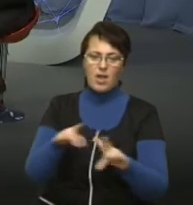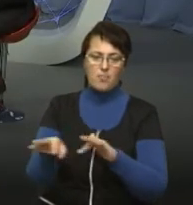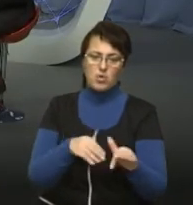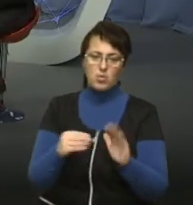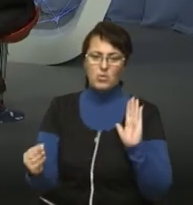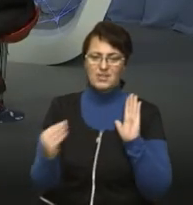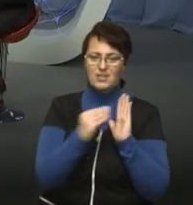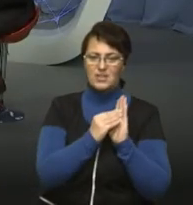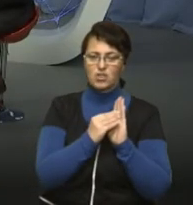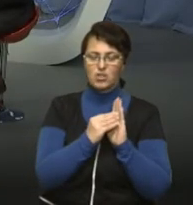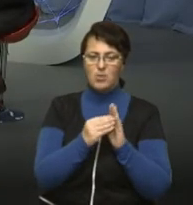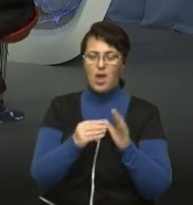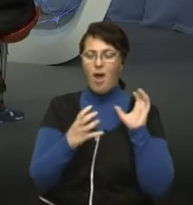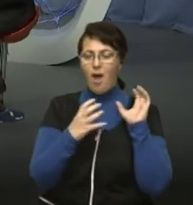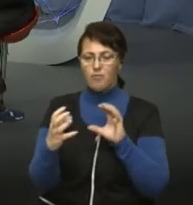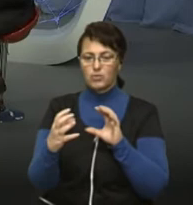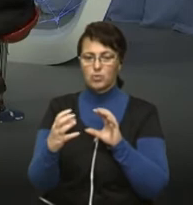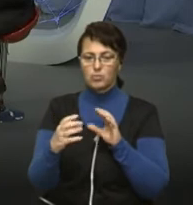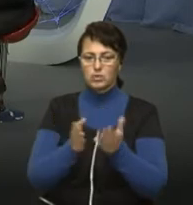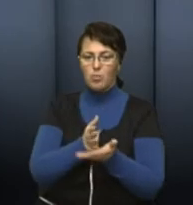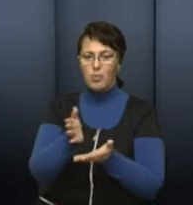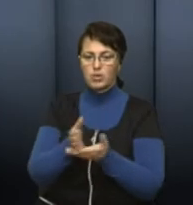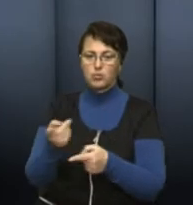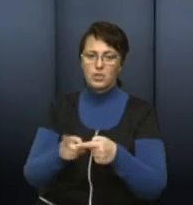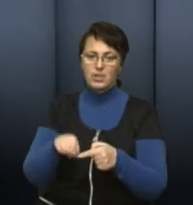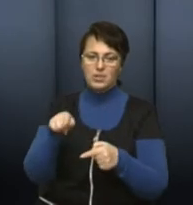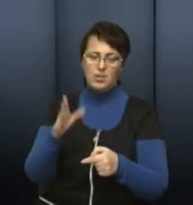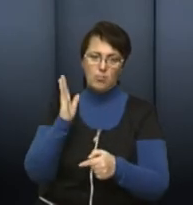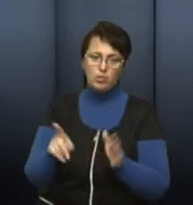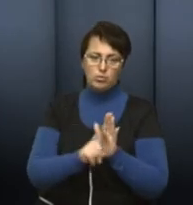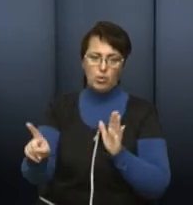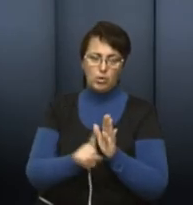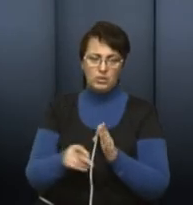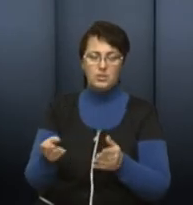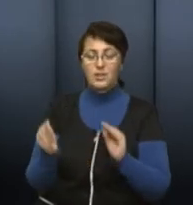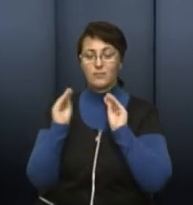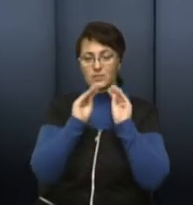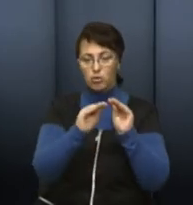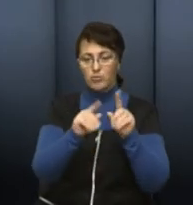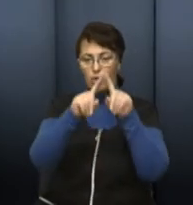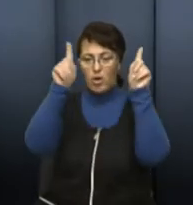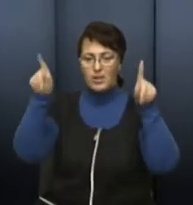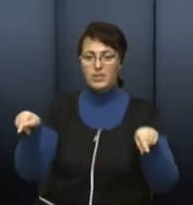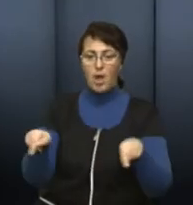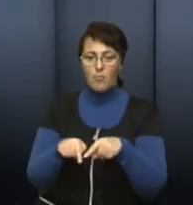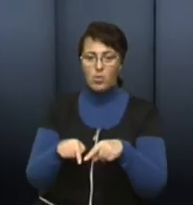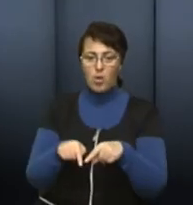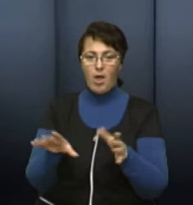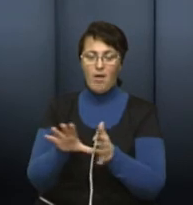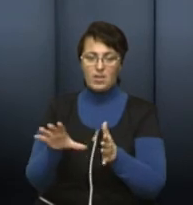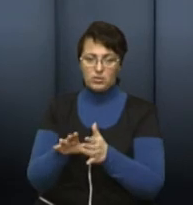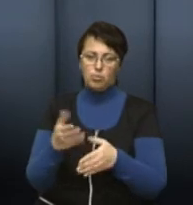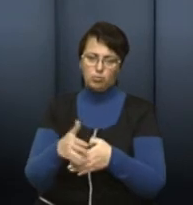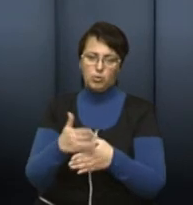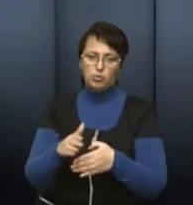автобусними маршрутами, які там будуть їздити. І все також зараз проводиться встановлення табел електронних поступово.